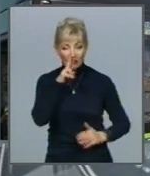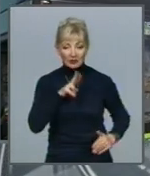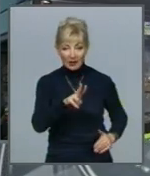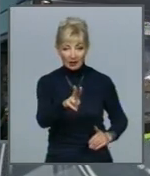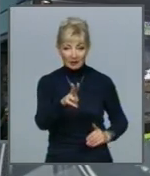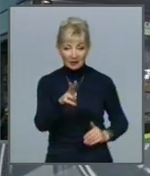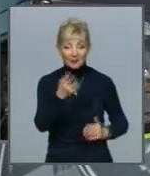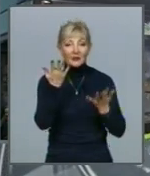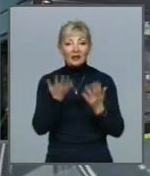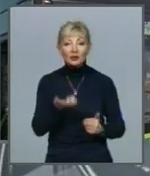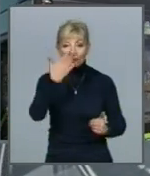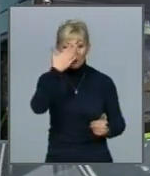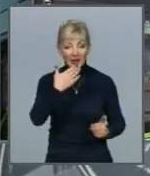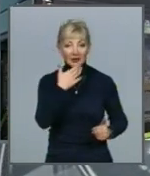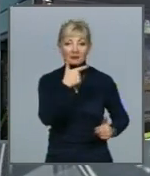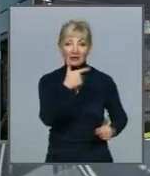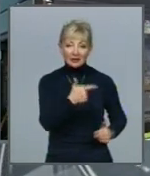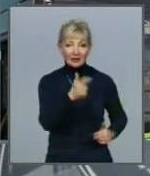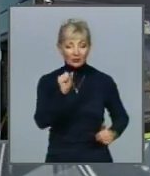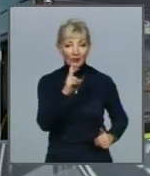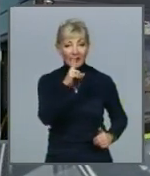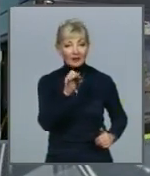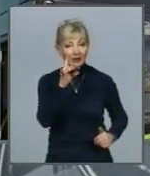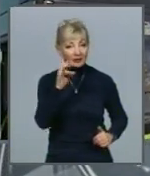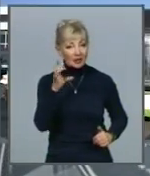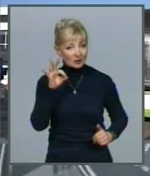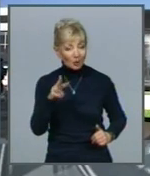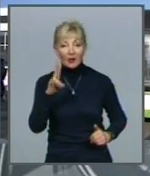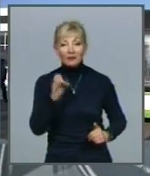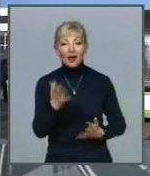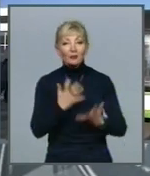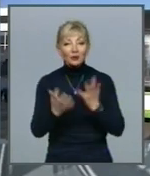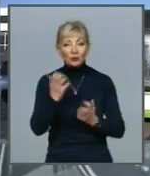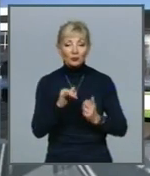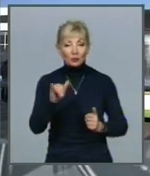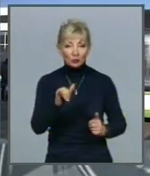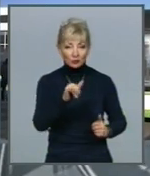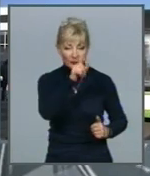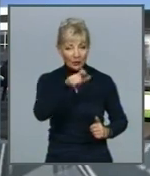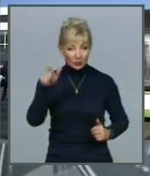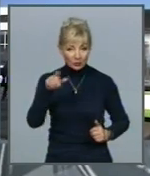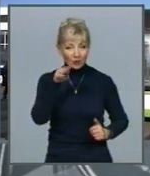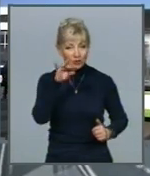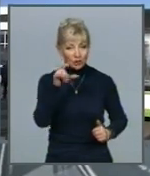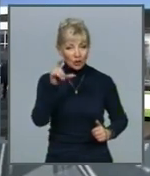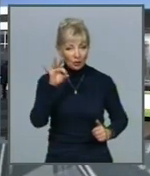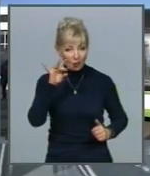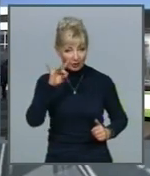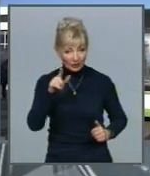ще летом з Геннадою Адольфовичем Кернесом на приемі у жителі Жихаря і